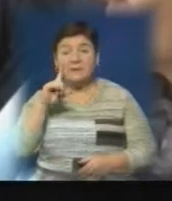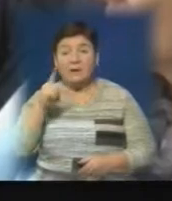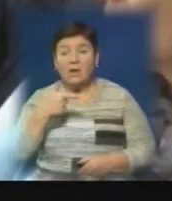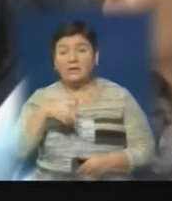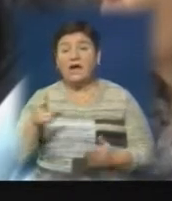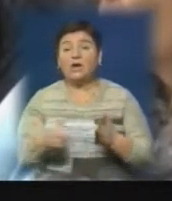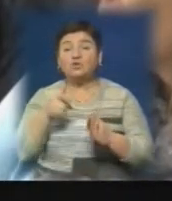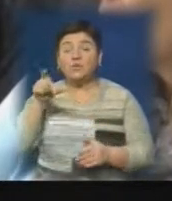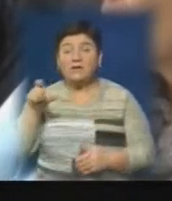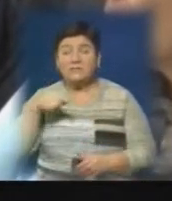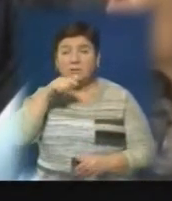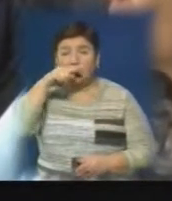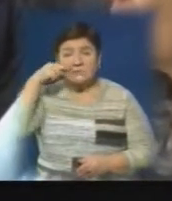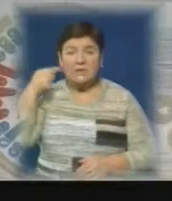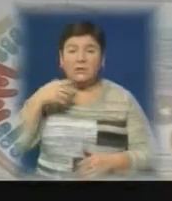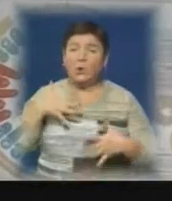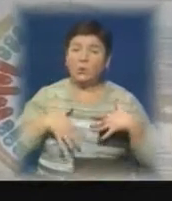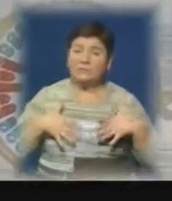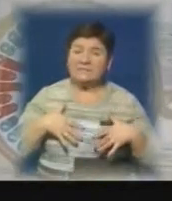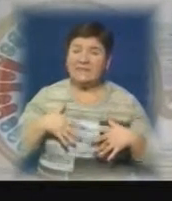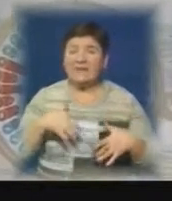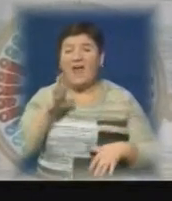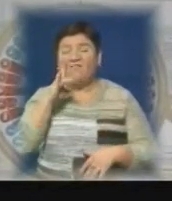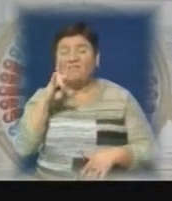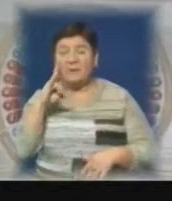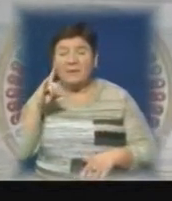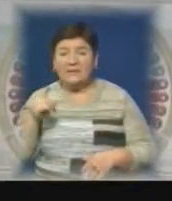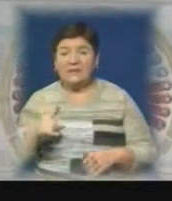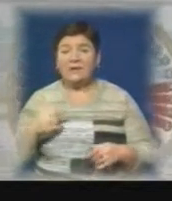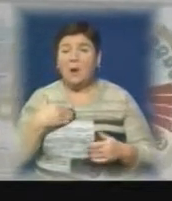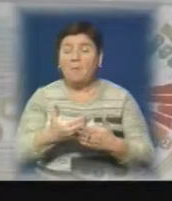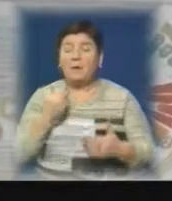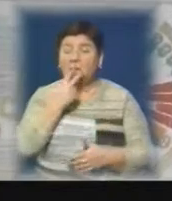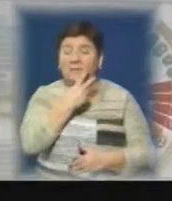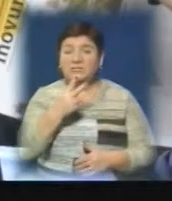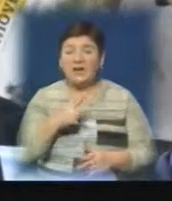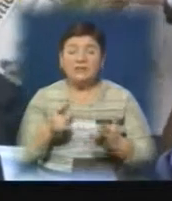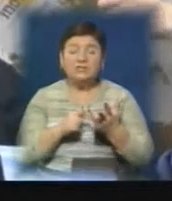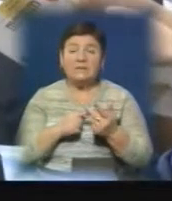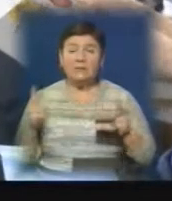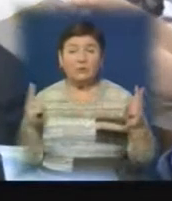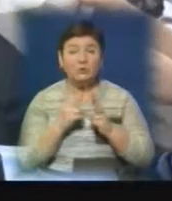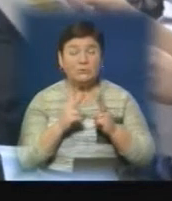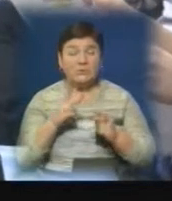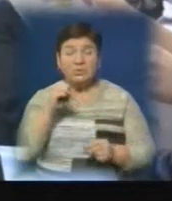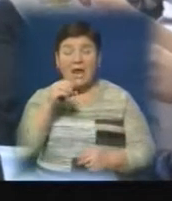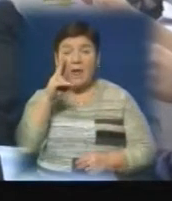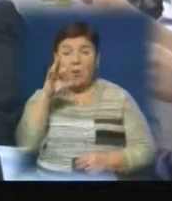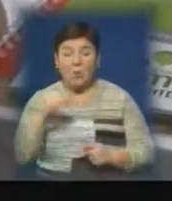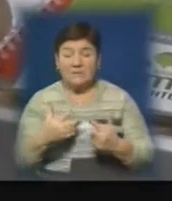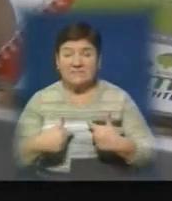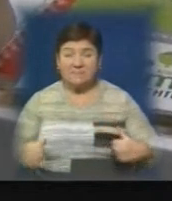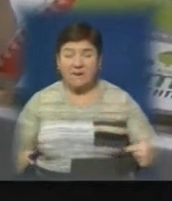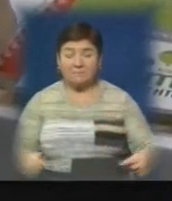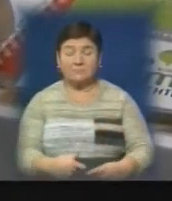України, Грузії, Росії, Молдови та Вірменії. Концепція програми передбачала численні зустрічі з фахівцями екологічної сфери.